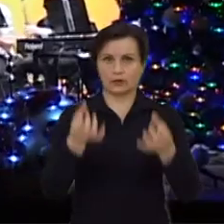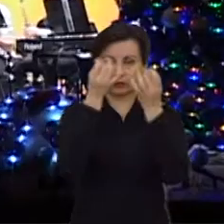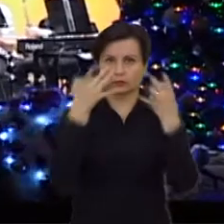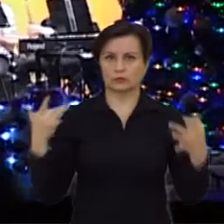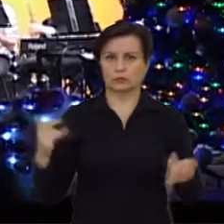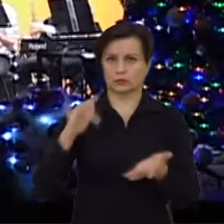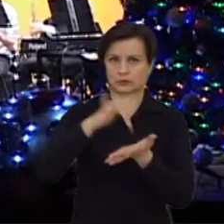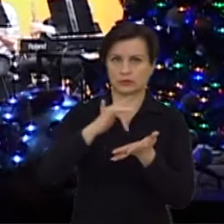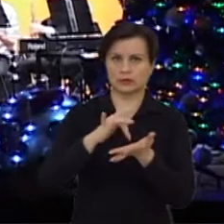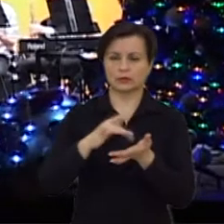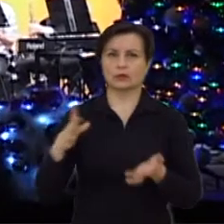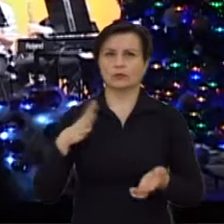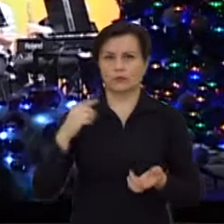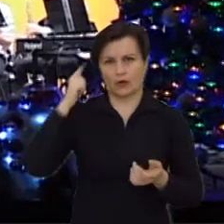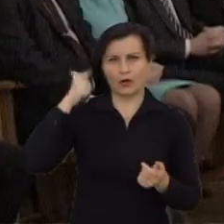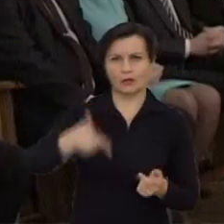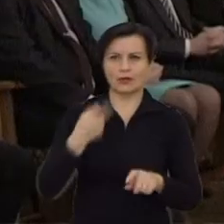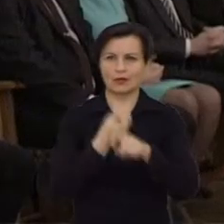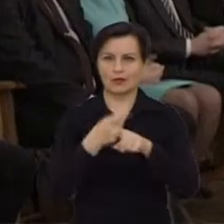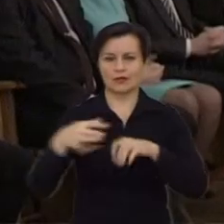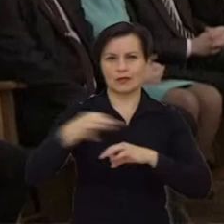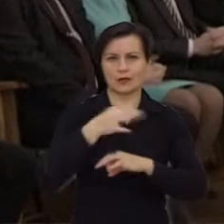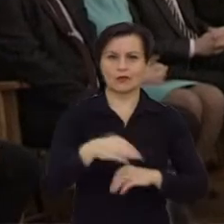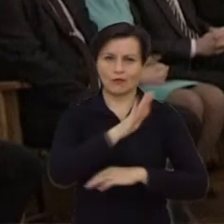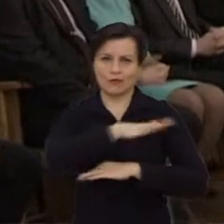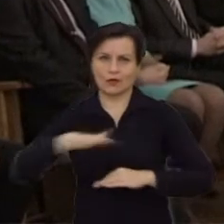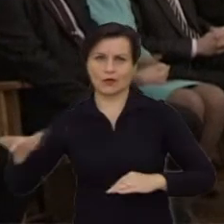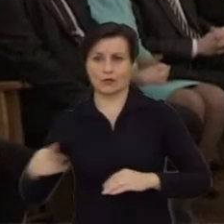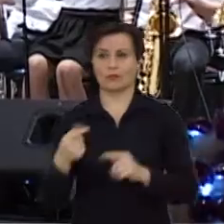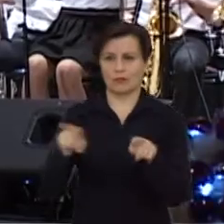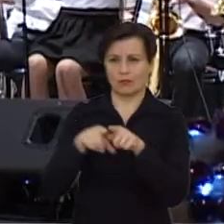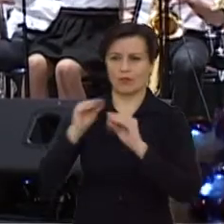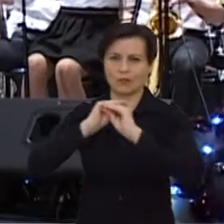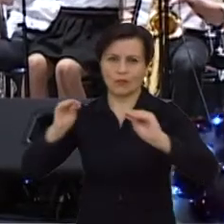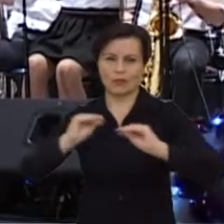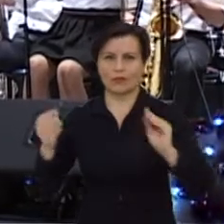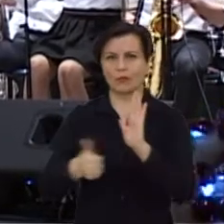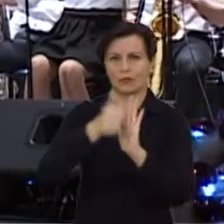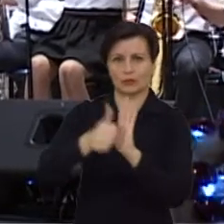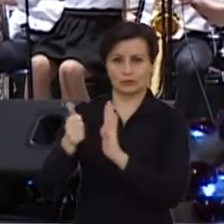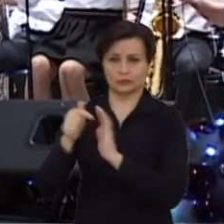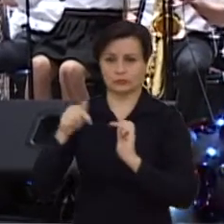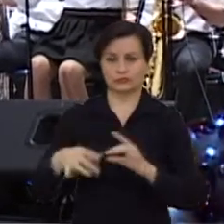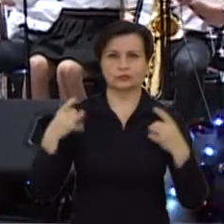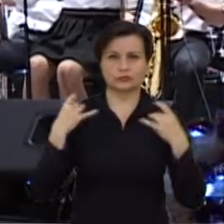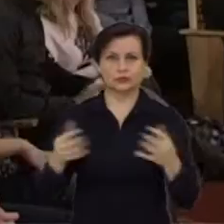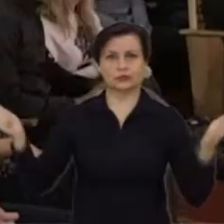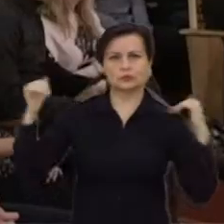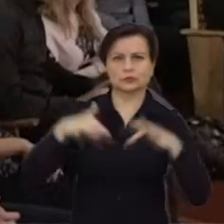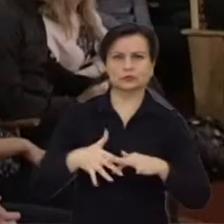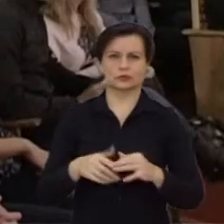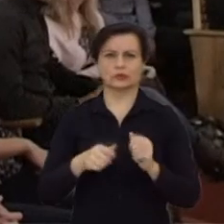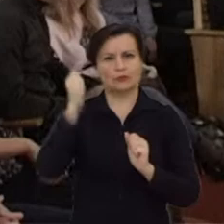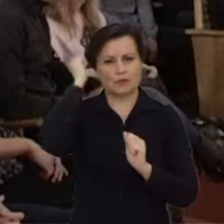Kultūros centre vyko gabiausių kėdainių rajono moksleivių ir jų mokytojų pagerbimas, o į šią šventę susirinko ir padėgas už įvairius